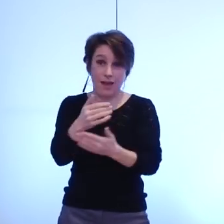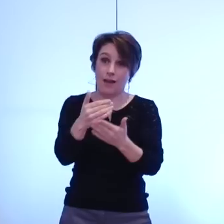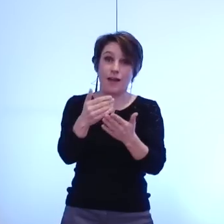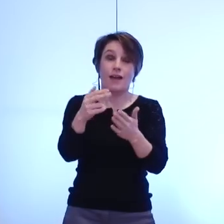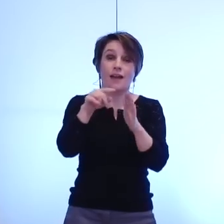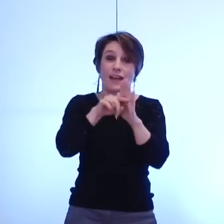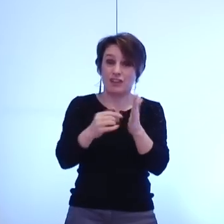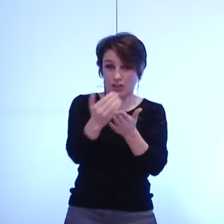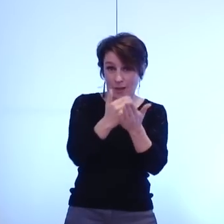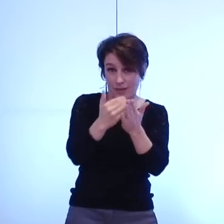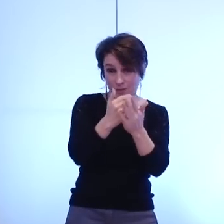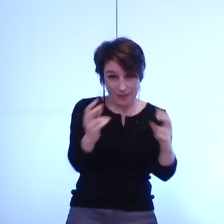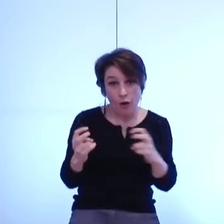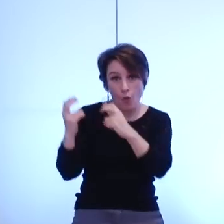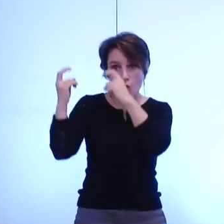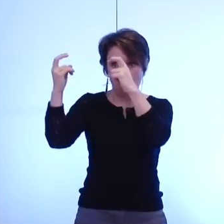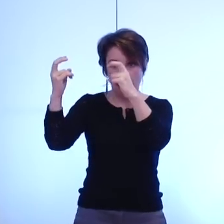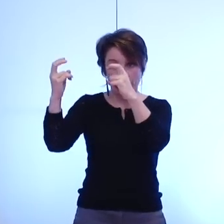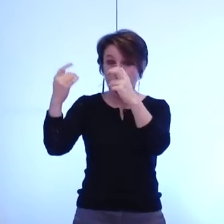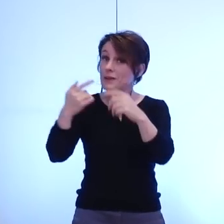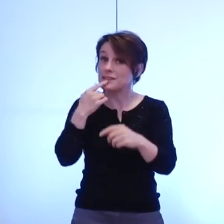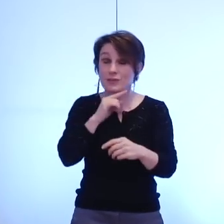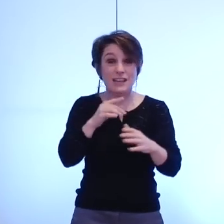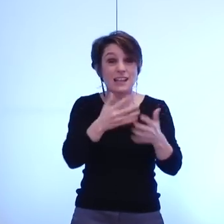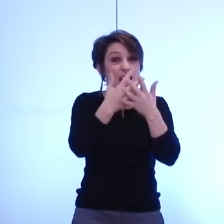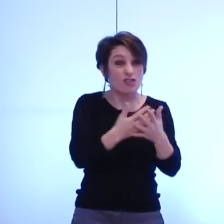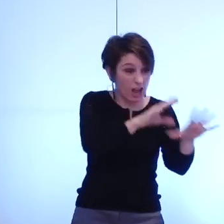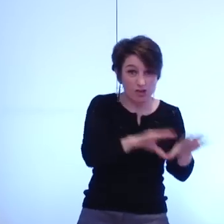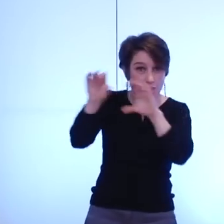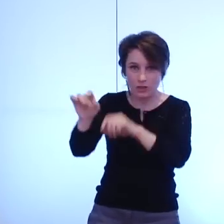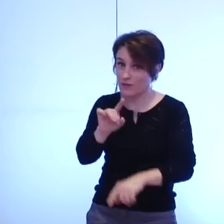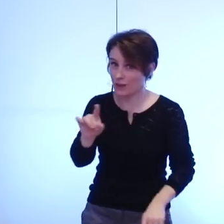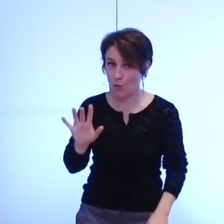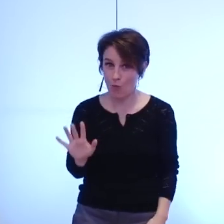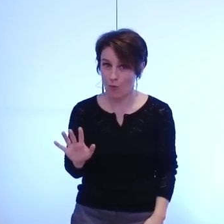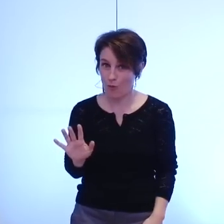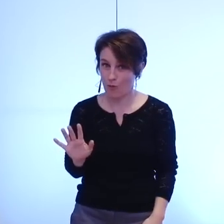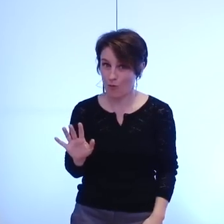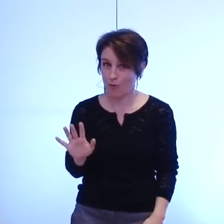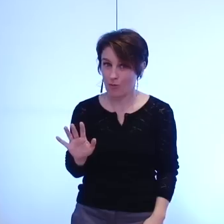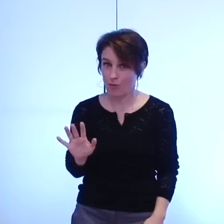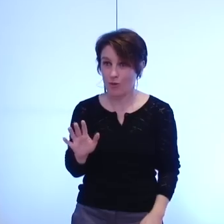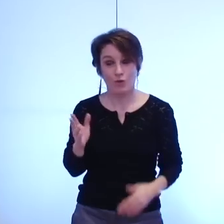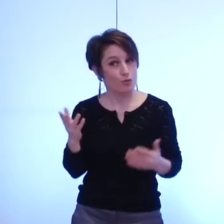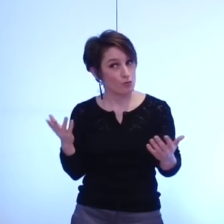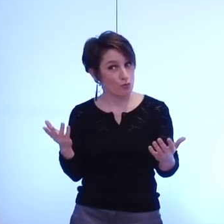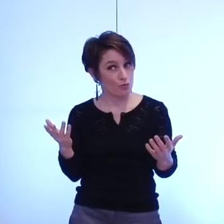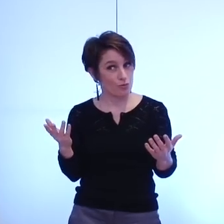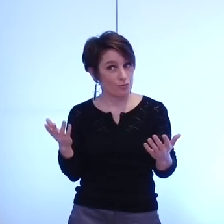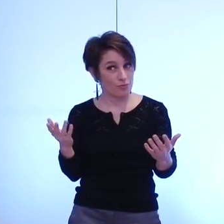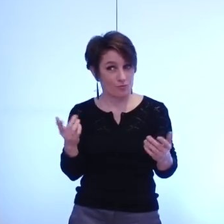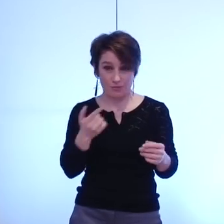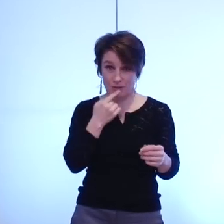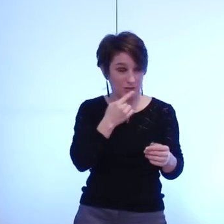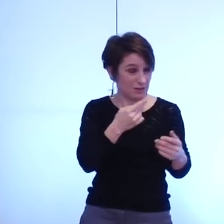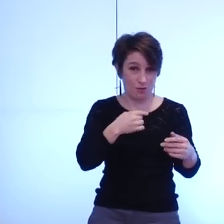indemnitaire n'est pas un transfert de charge et donc il ne sera pas déduit de l'attribution de compensation